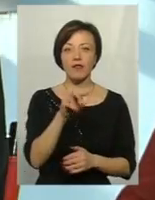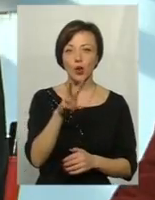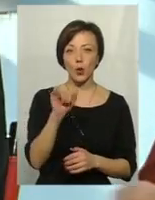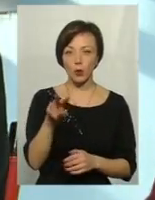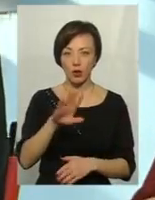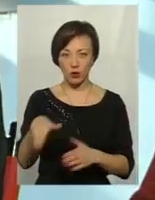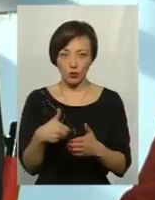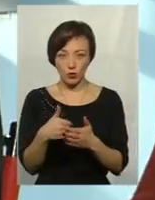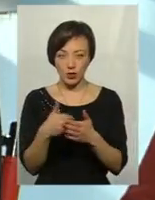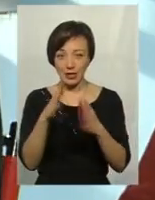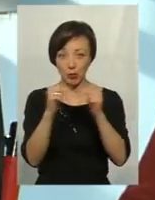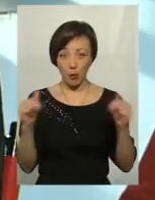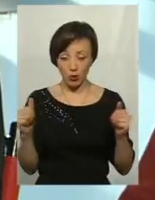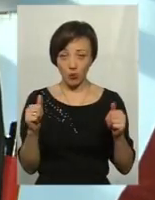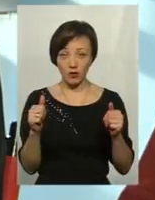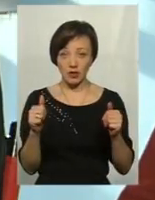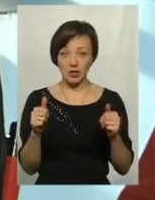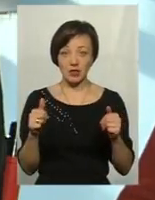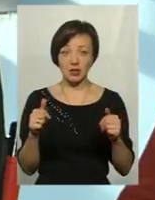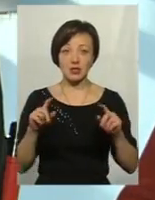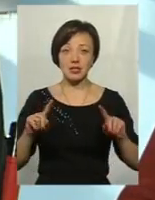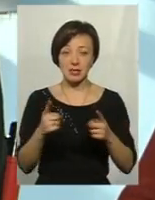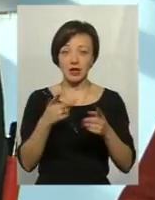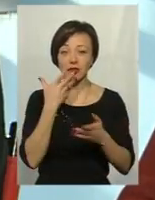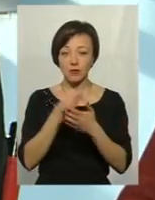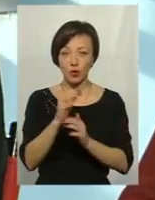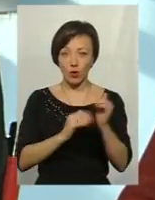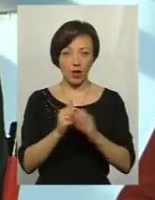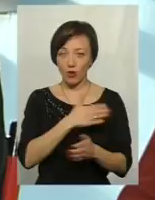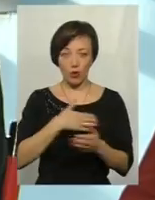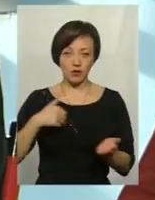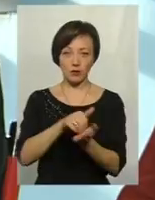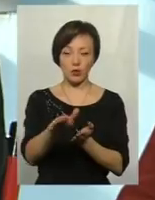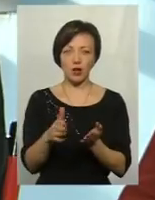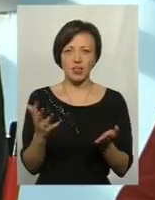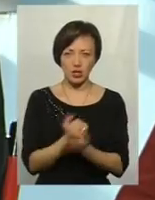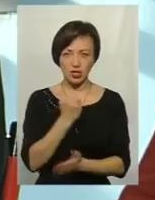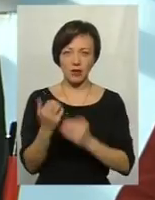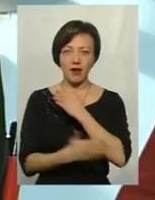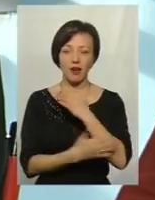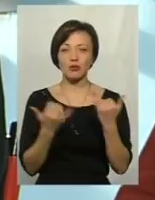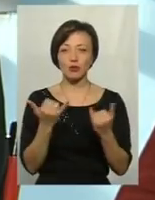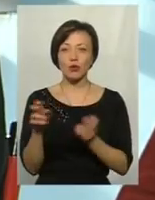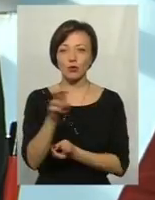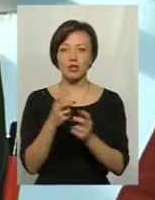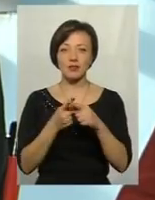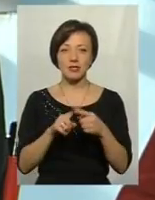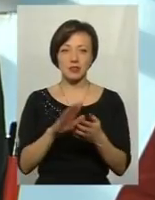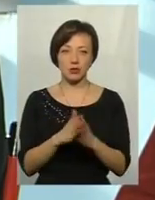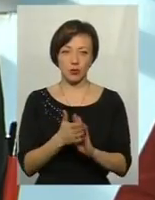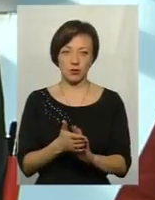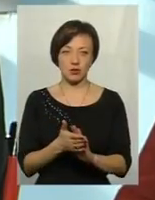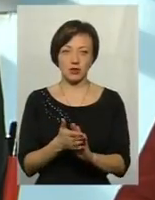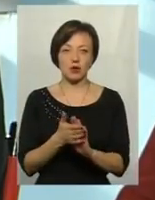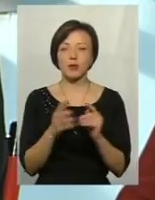Дніпропетровщину затискають свої кліща та далі, ви не хочете відсторонити обов'язків? Найшли крайні, кого сьогодні шукати в цій ситуації?